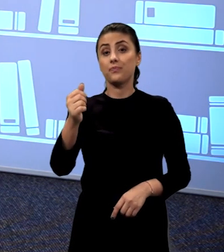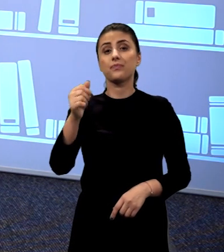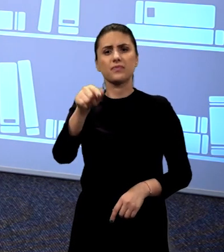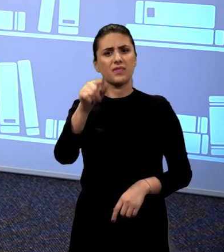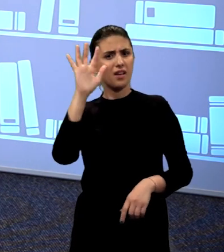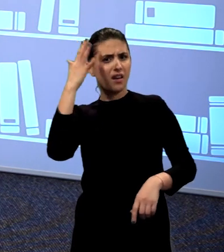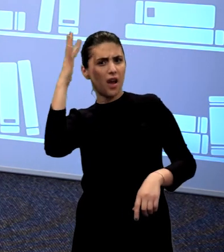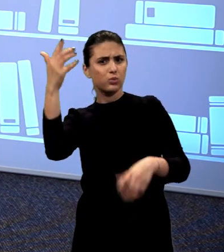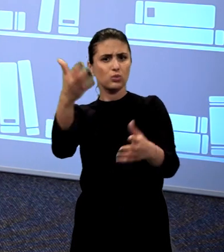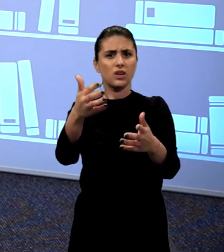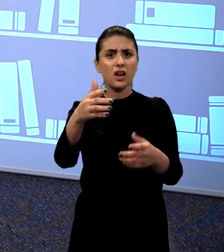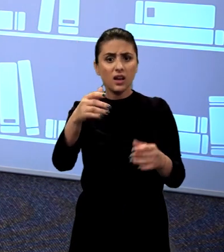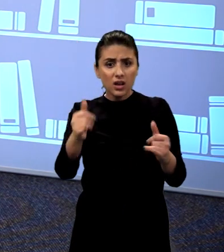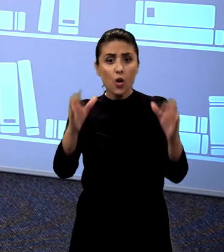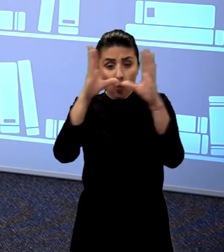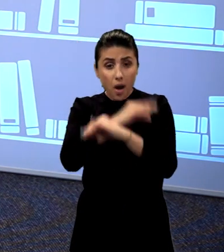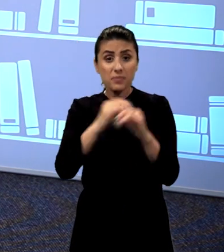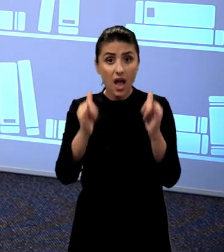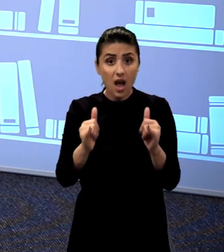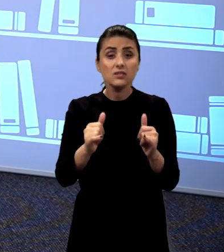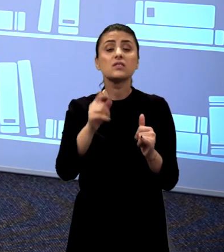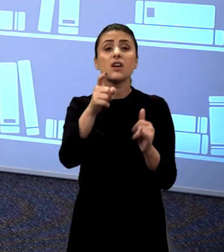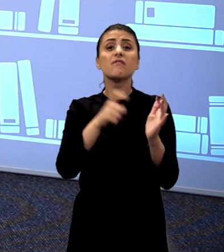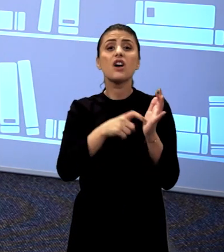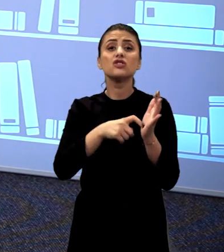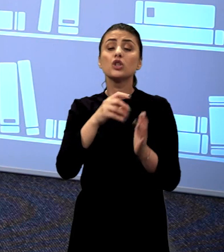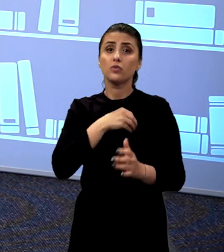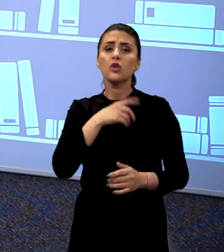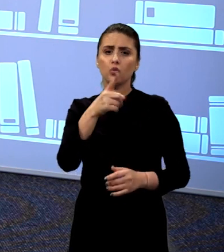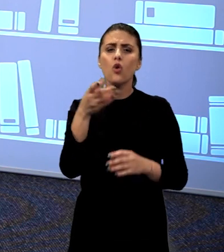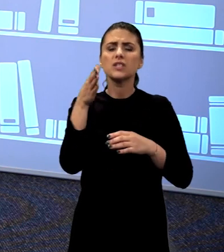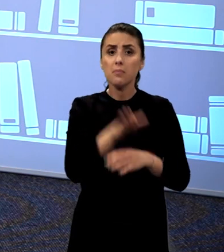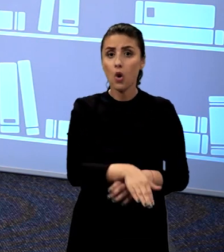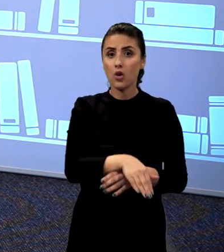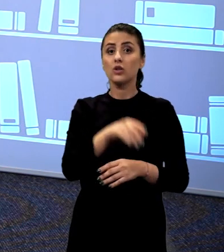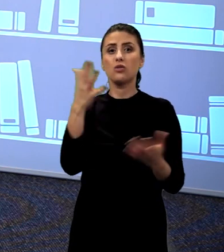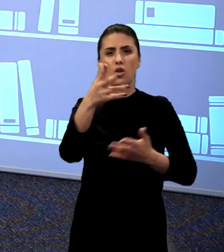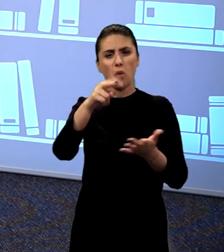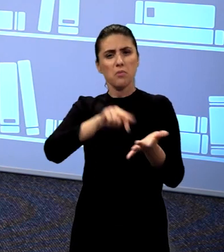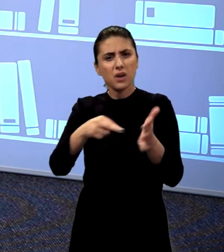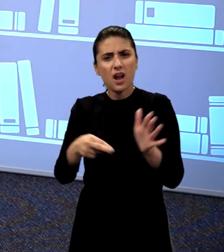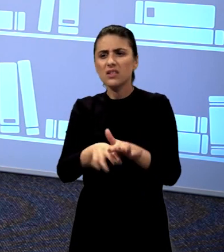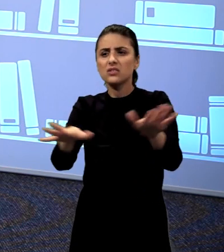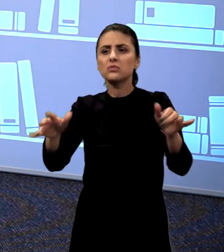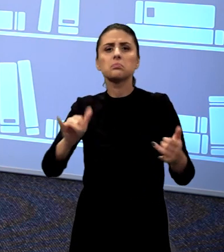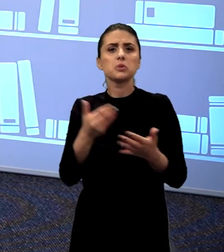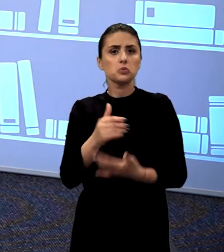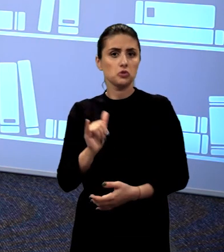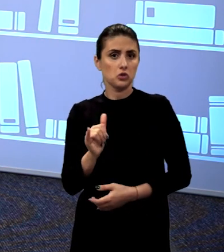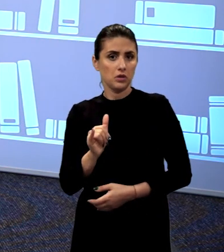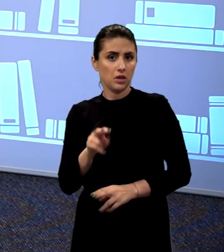nebunule, chiar în noaptea aceasta ți se va cere sufletul. Cele pe care le-ai pregătit, ale cui vor fi.